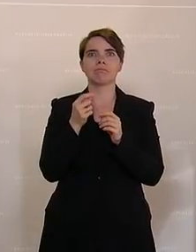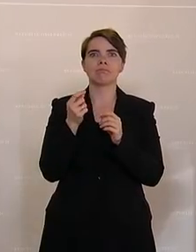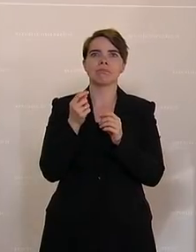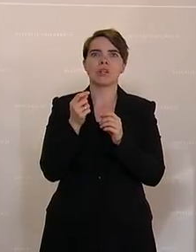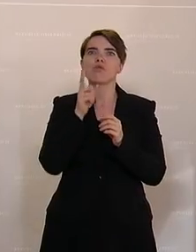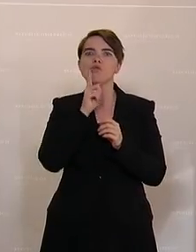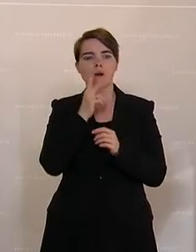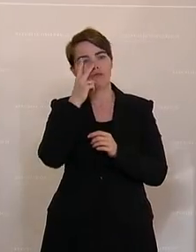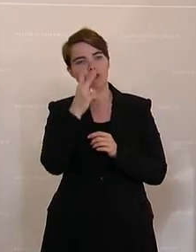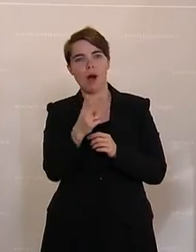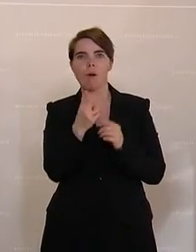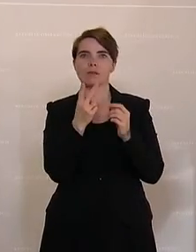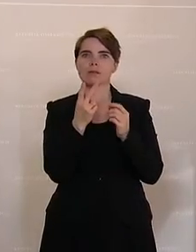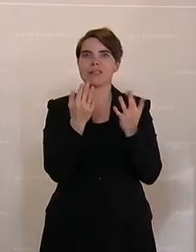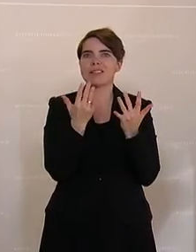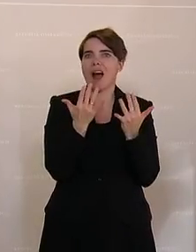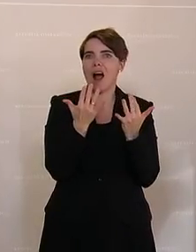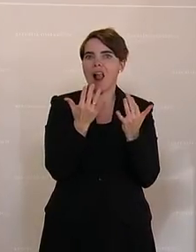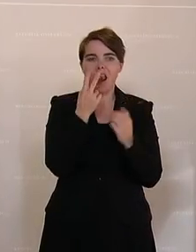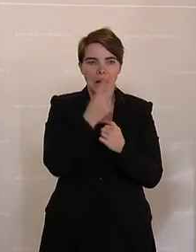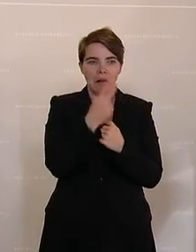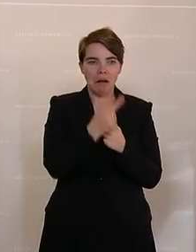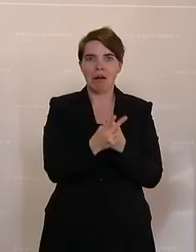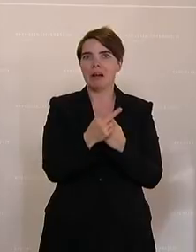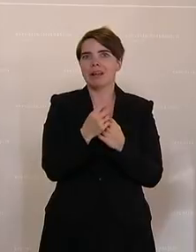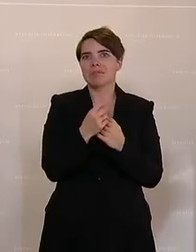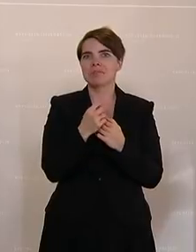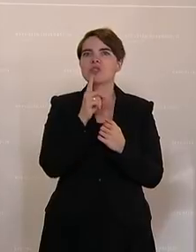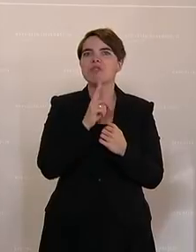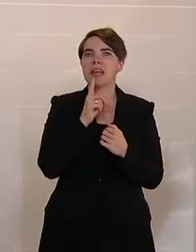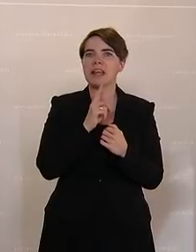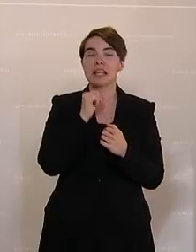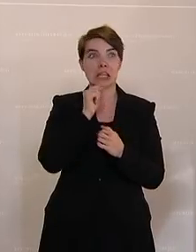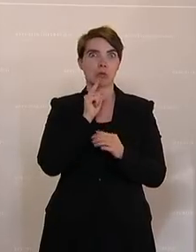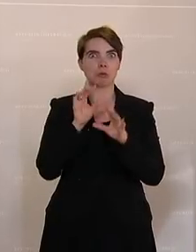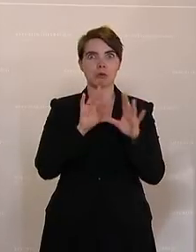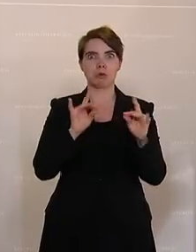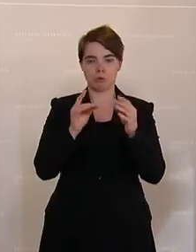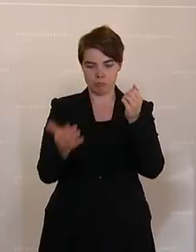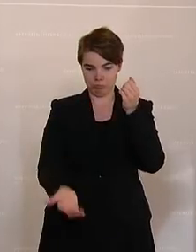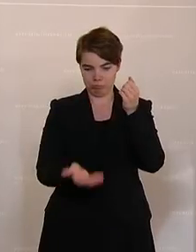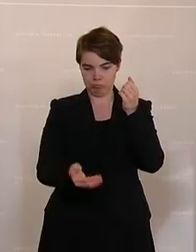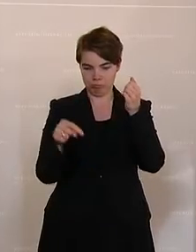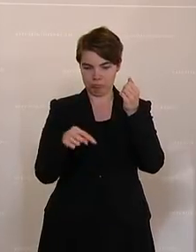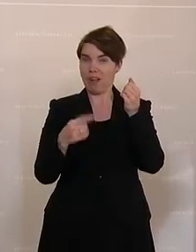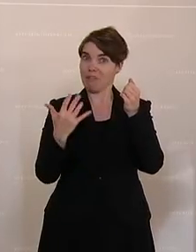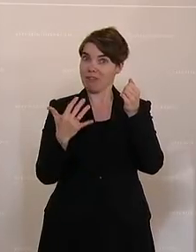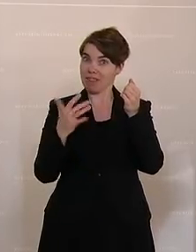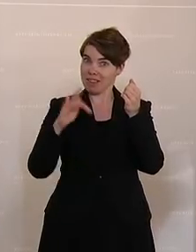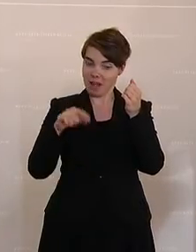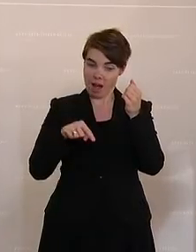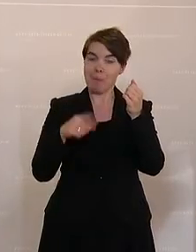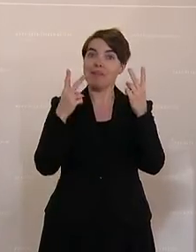wenig. Es geht ja nicht nur darum, was wir oben reinschütten, sondern es geht auch darum, was kommt wirklich für ein Output auch unten raus.